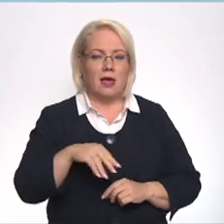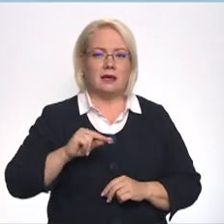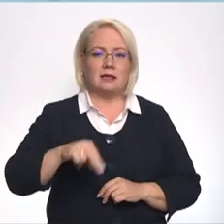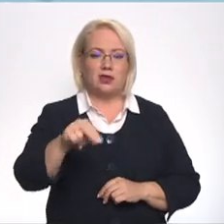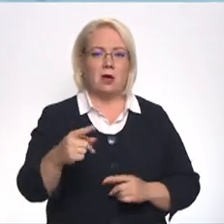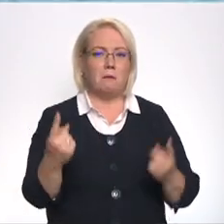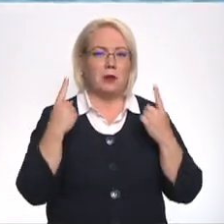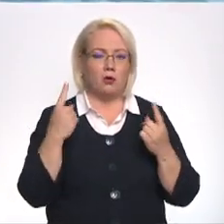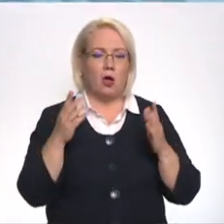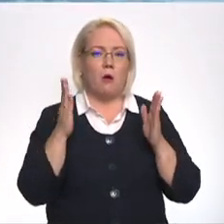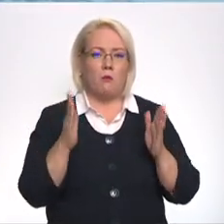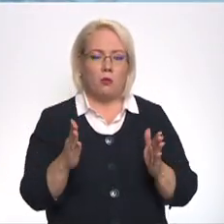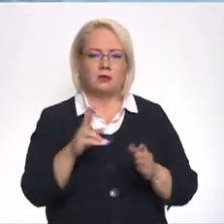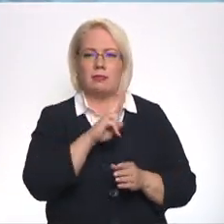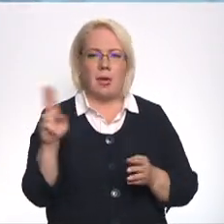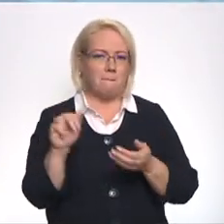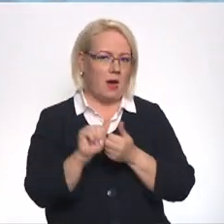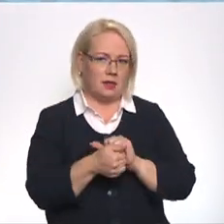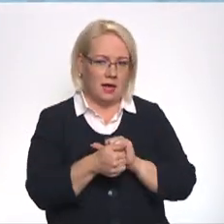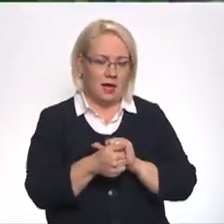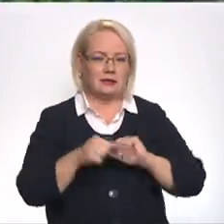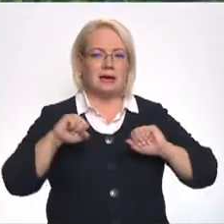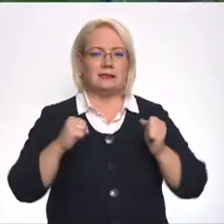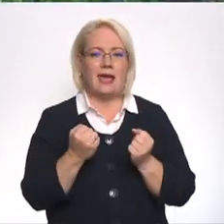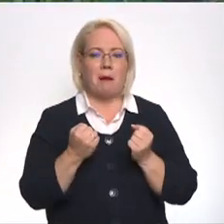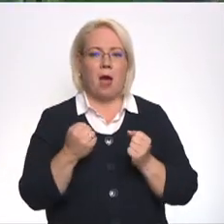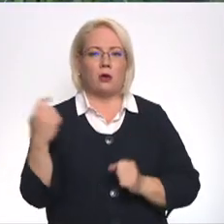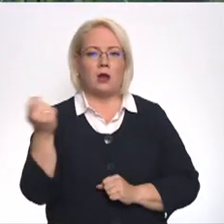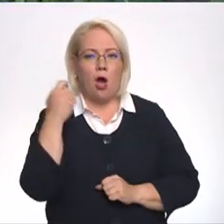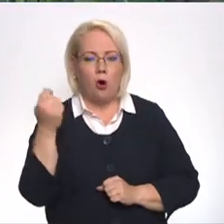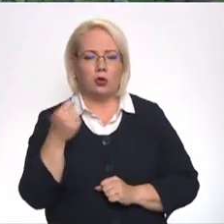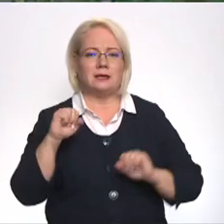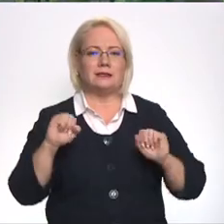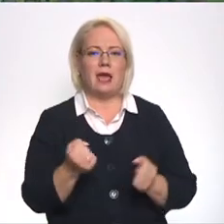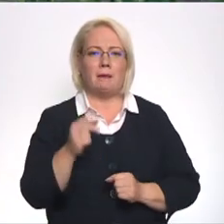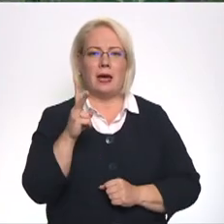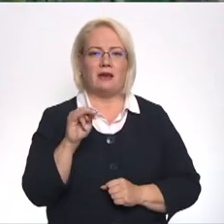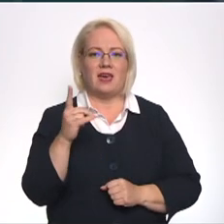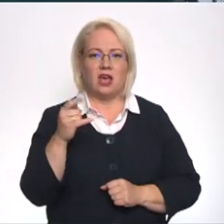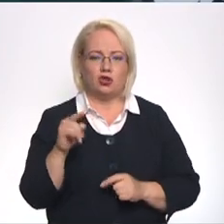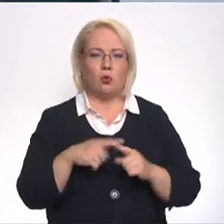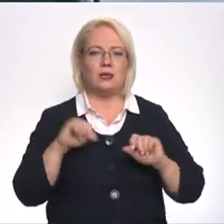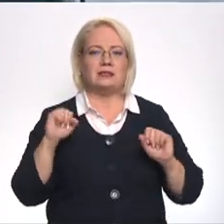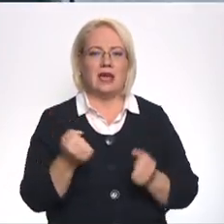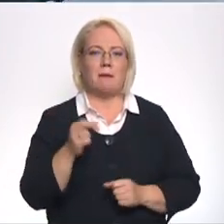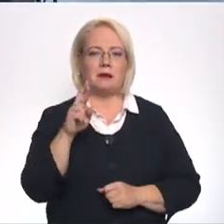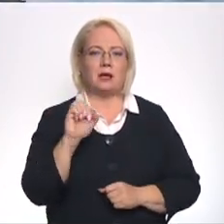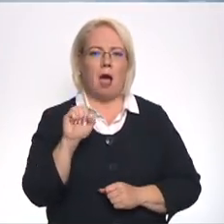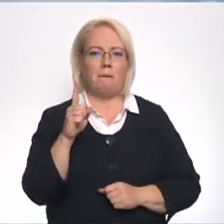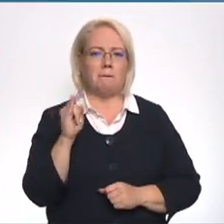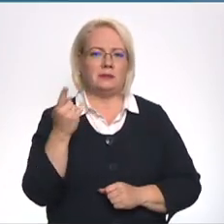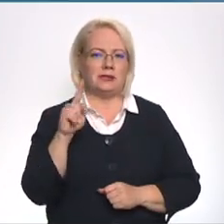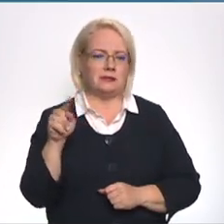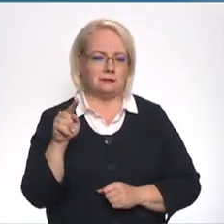sezonai solās palikt nemainīgas – ziemāju graudaugi, ziemas kvieši un ziemas rapsis. Dienā Boltiņa, Miku